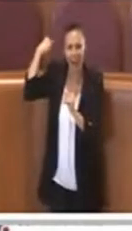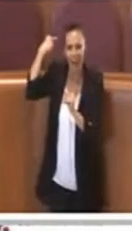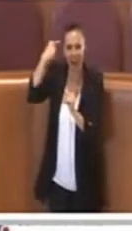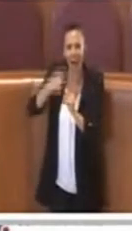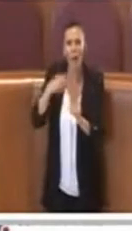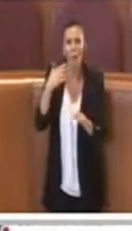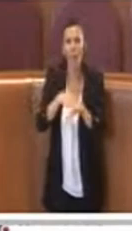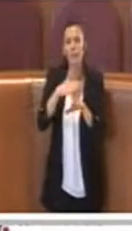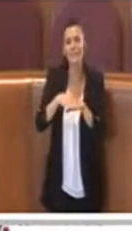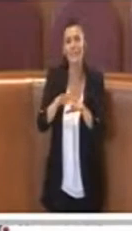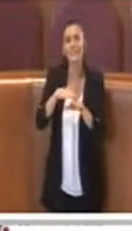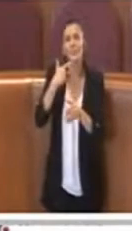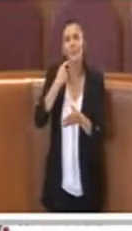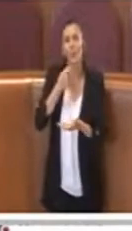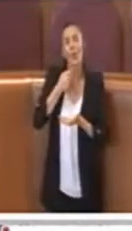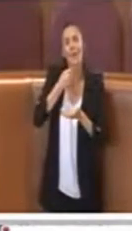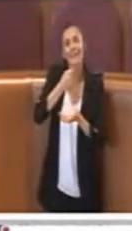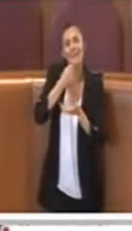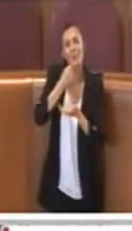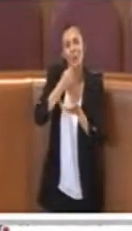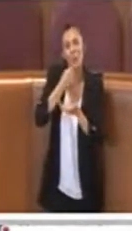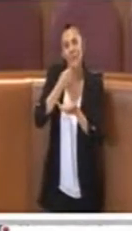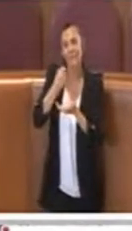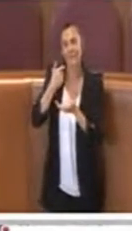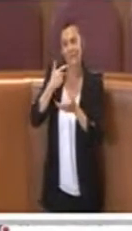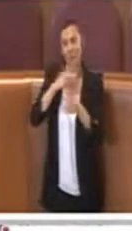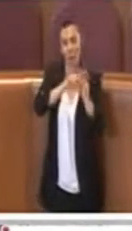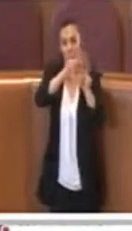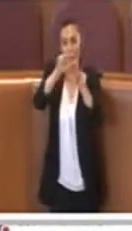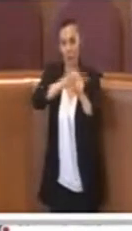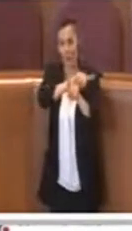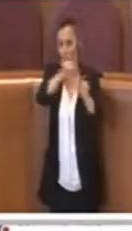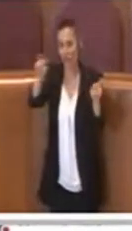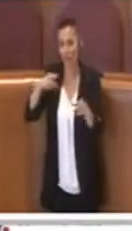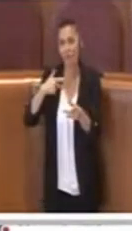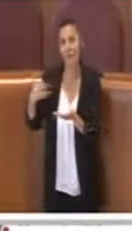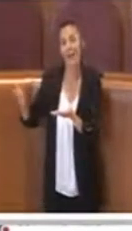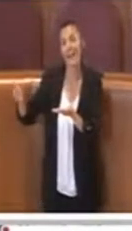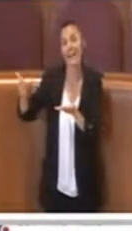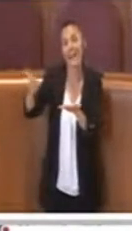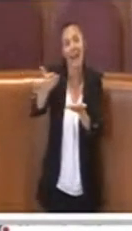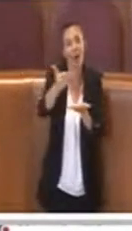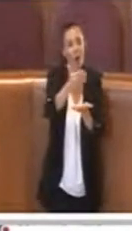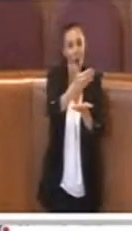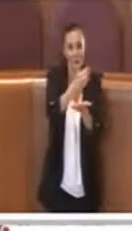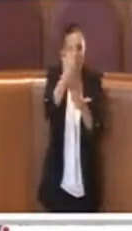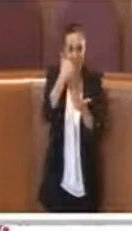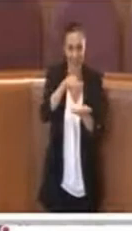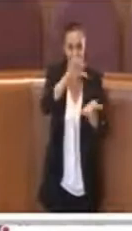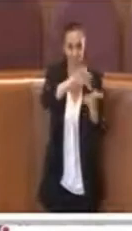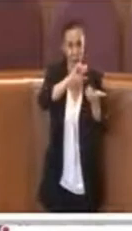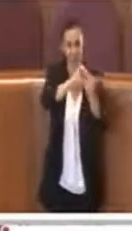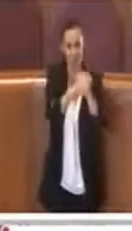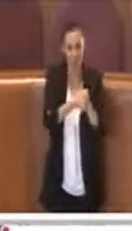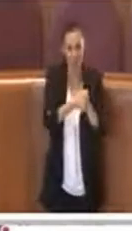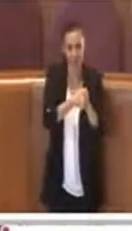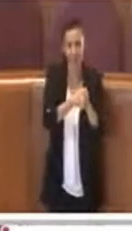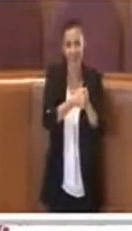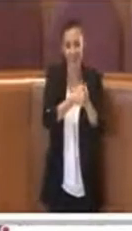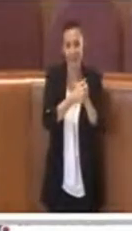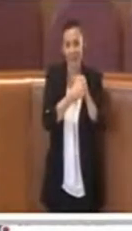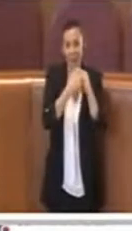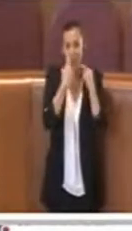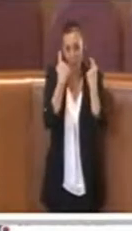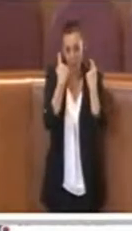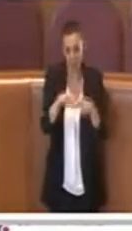risorse raccolte dai municipi tramite le concessioni di centri sportivi municipali e nella destinazione di queste